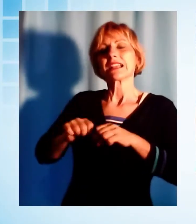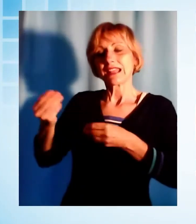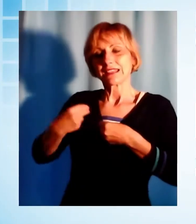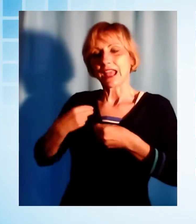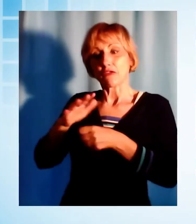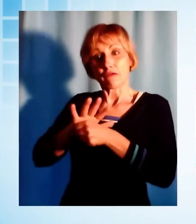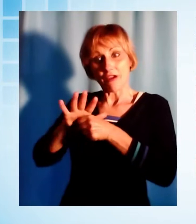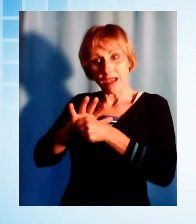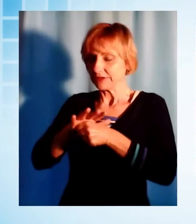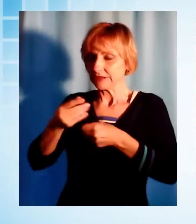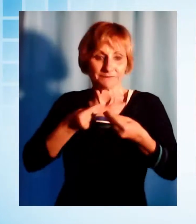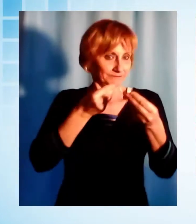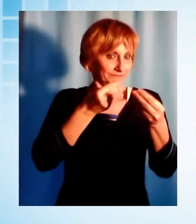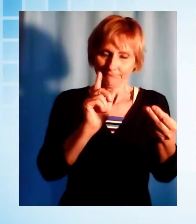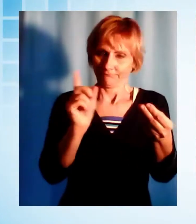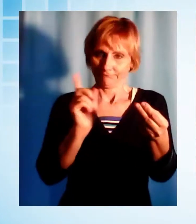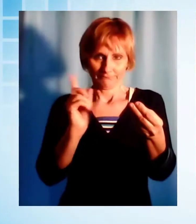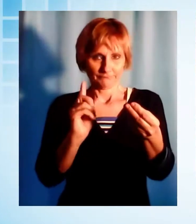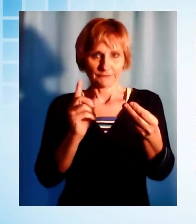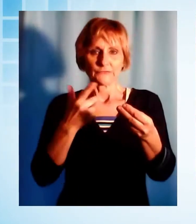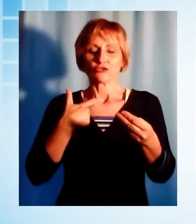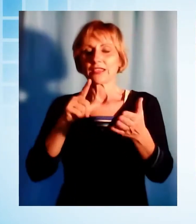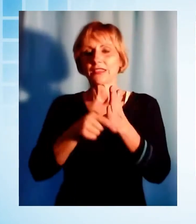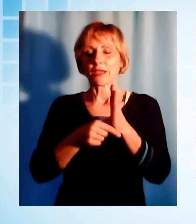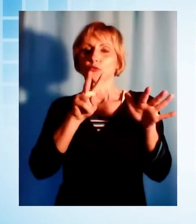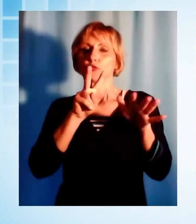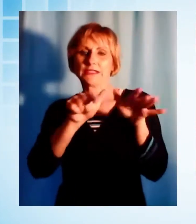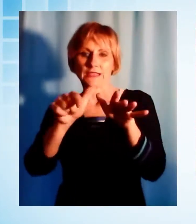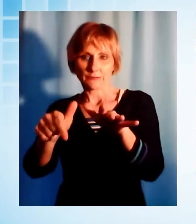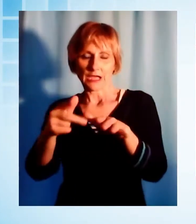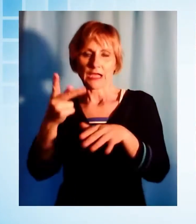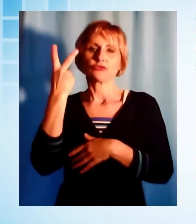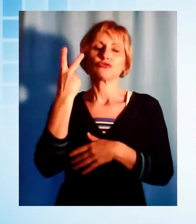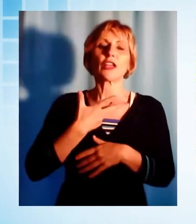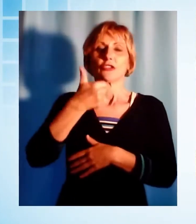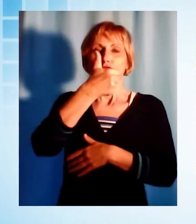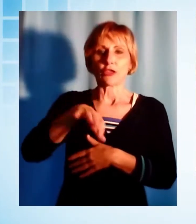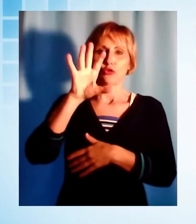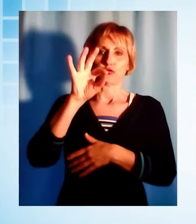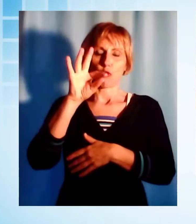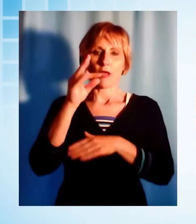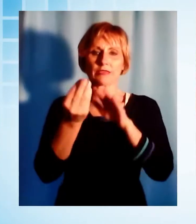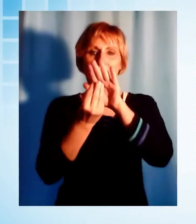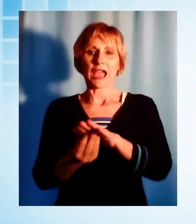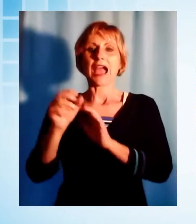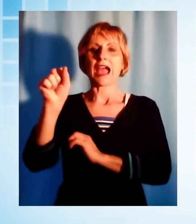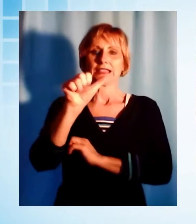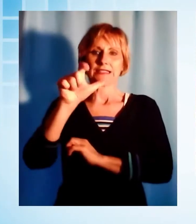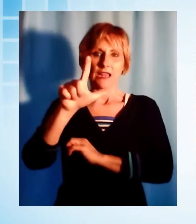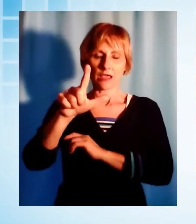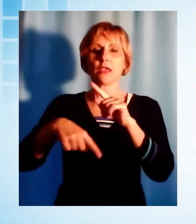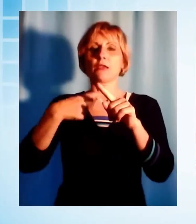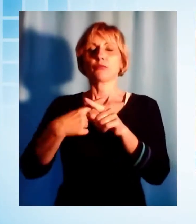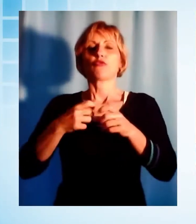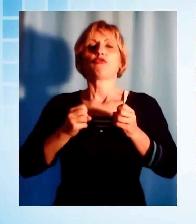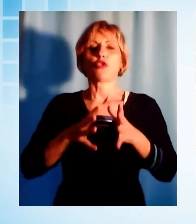due settimane e vede impegnati circa 150 dipendenti del LASR Toscana Nord-Ovest, oltre ai volontari di Ampas, Croce